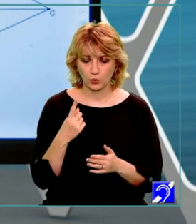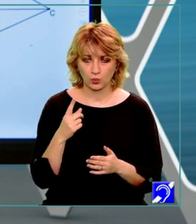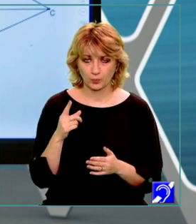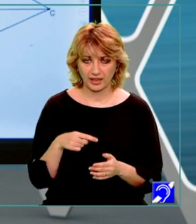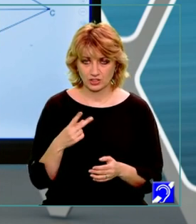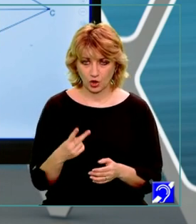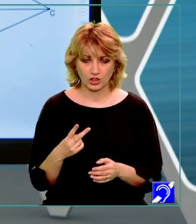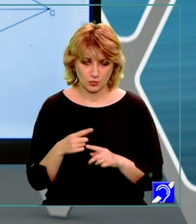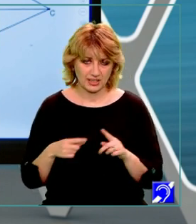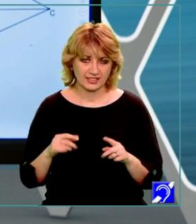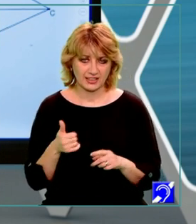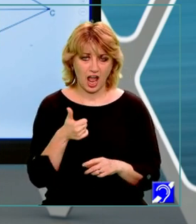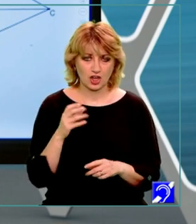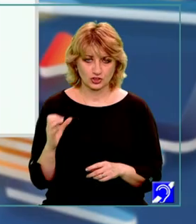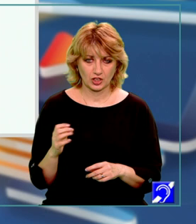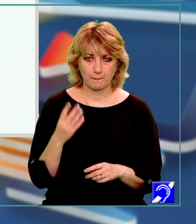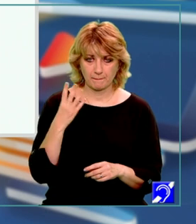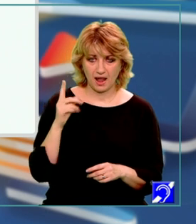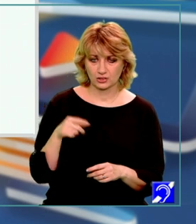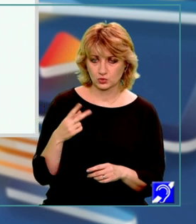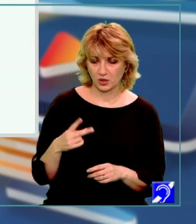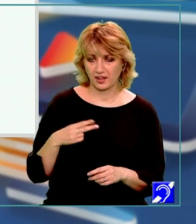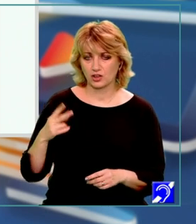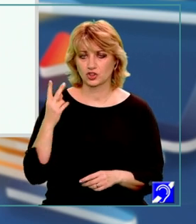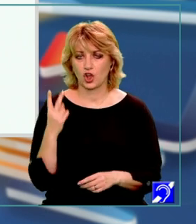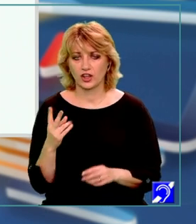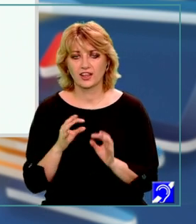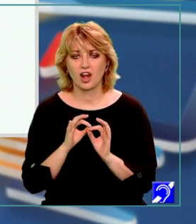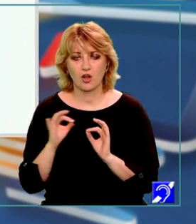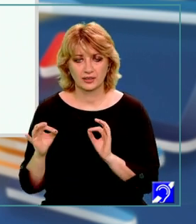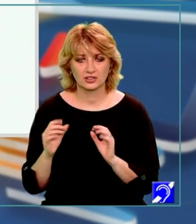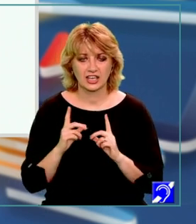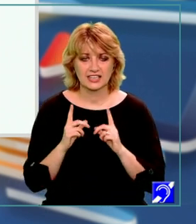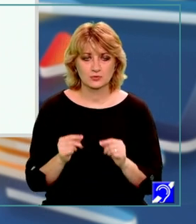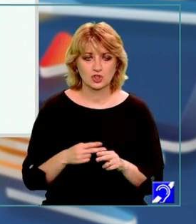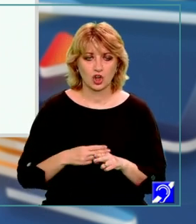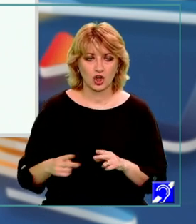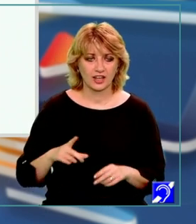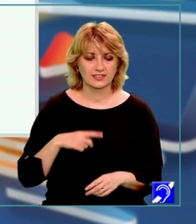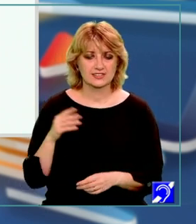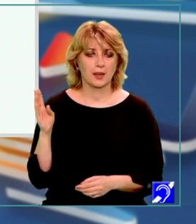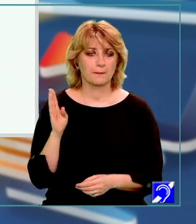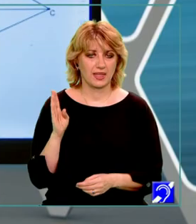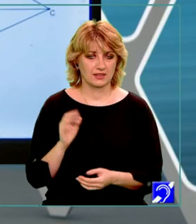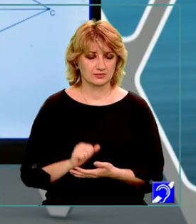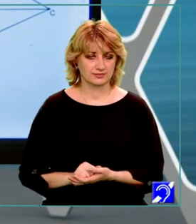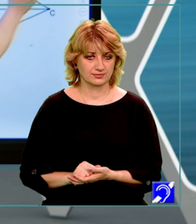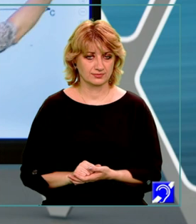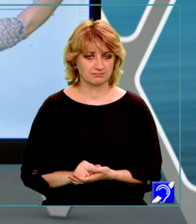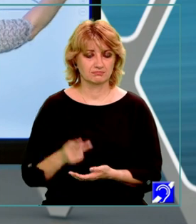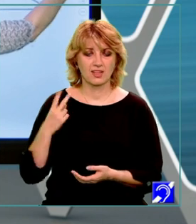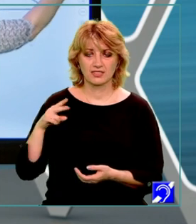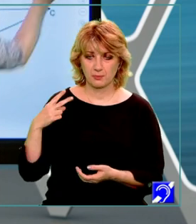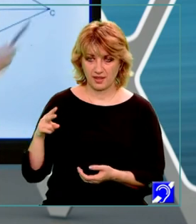AC, care e egal cu 4 pe 2 e egal cu 2 km. Răspunsul corect este B. Mai